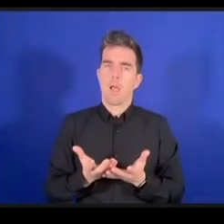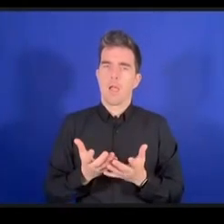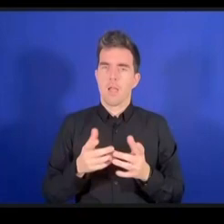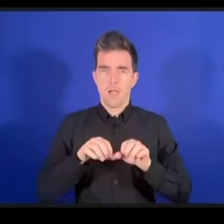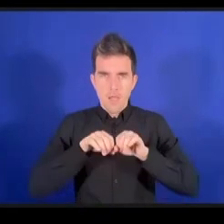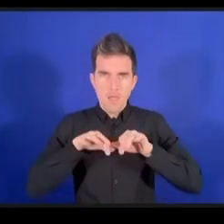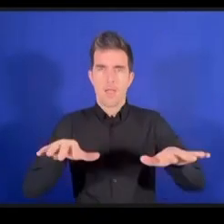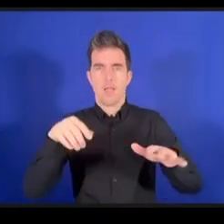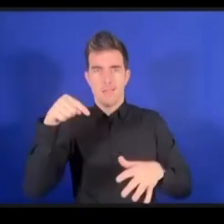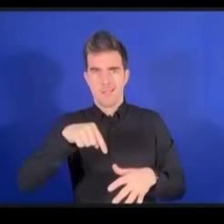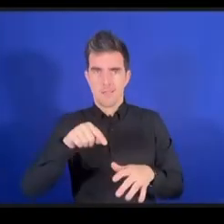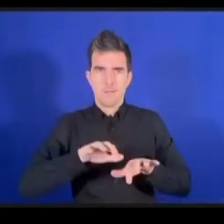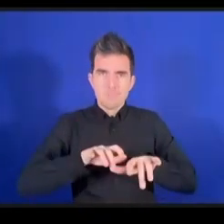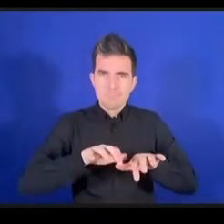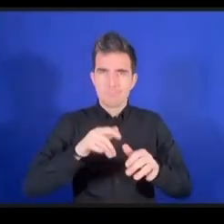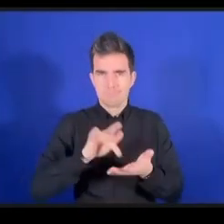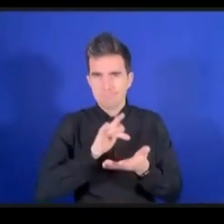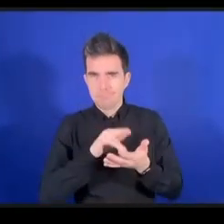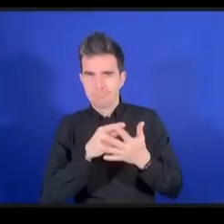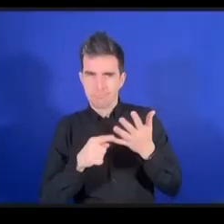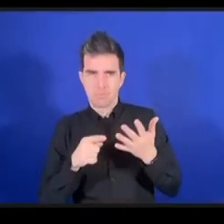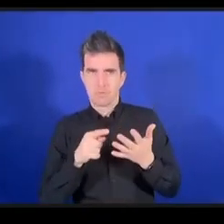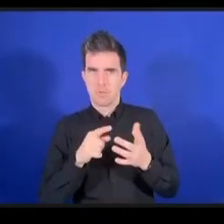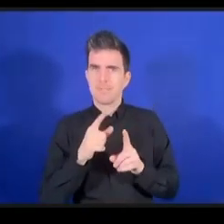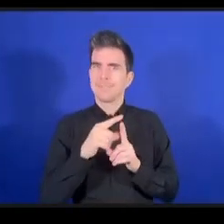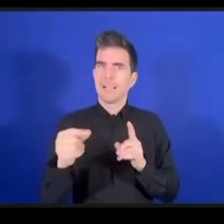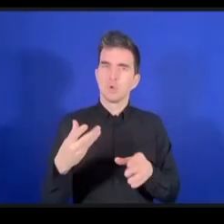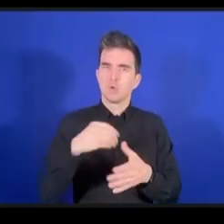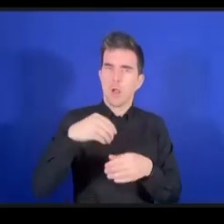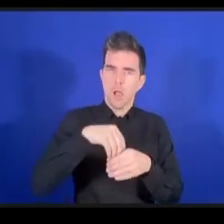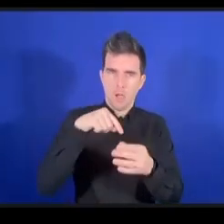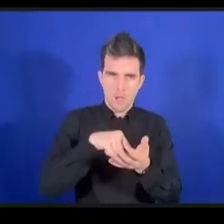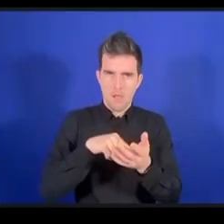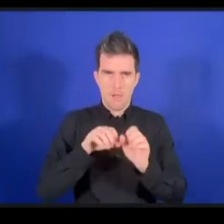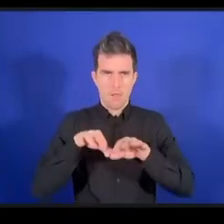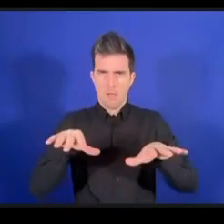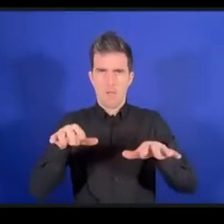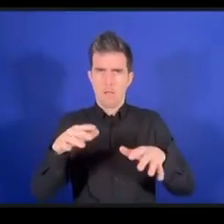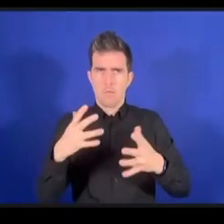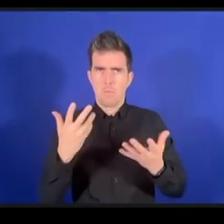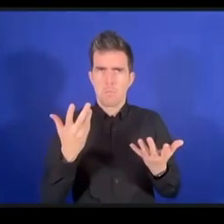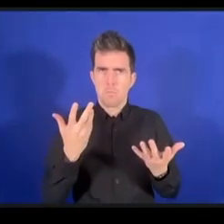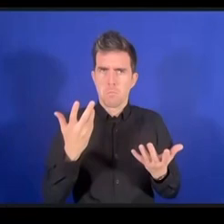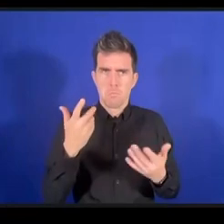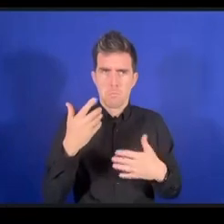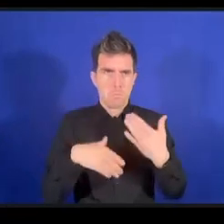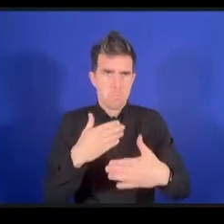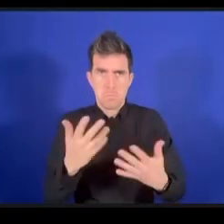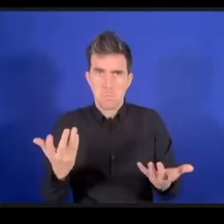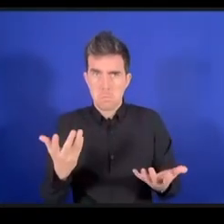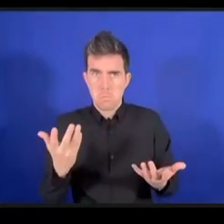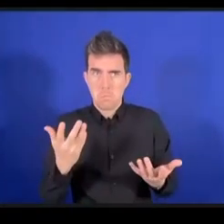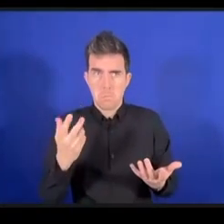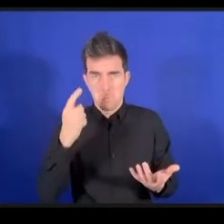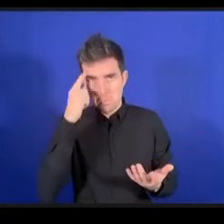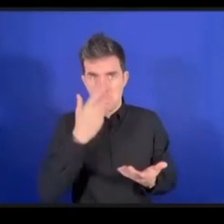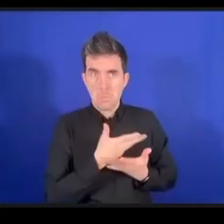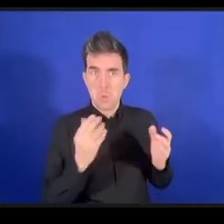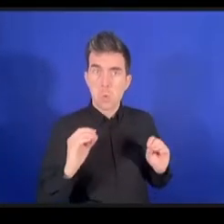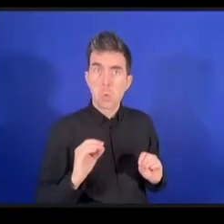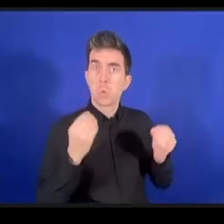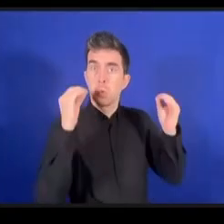ولكن الرجاء توخي الإجاز فنحن ليس لدينا وقت